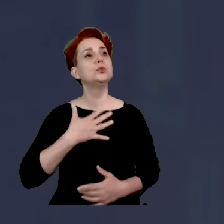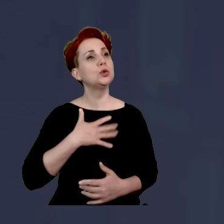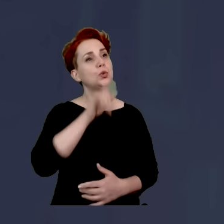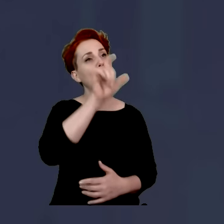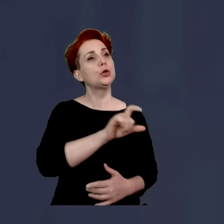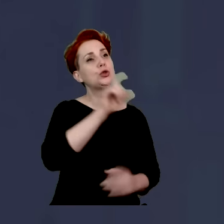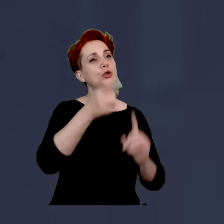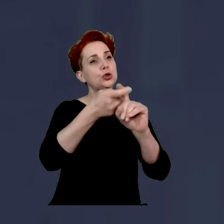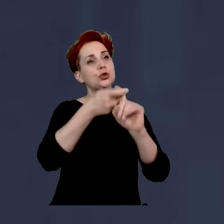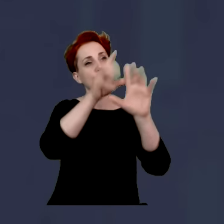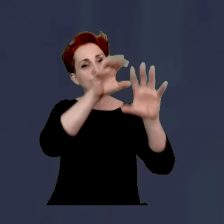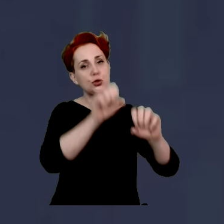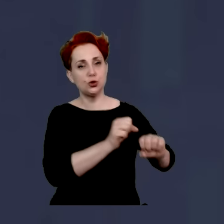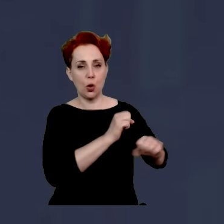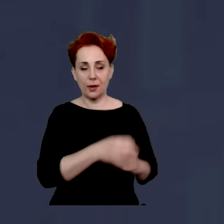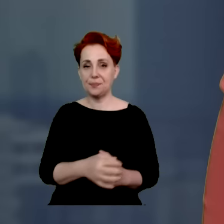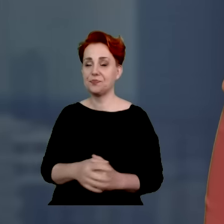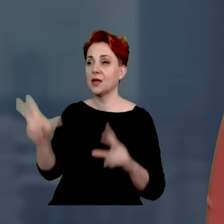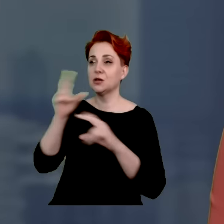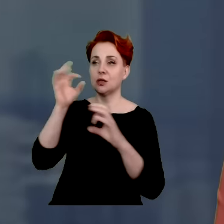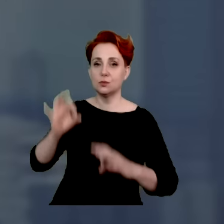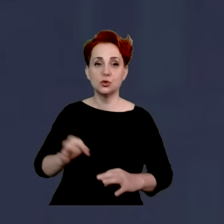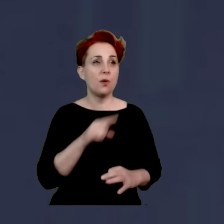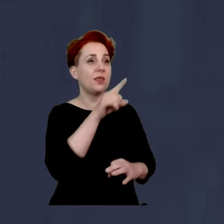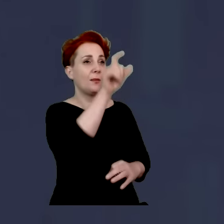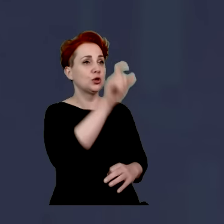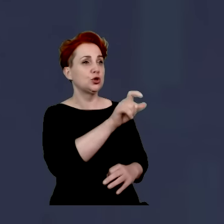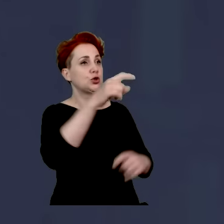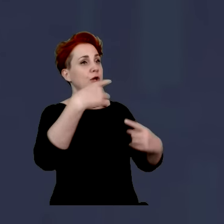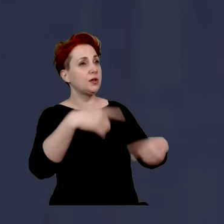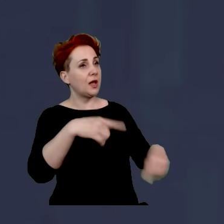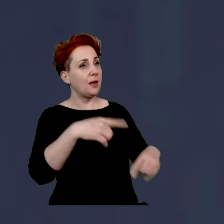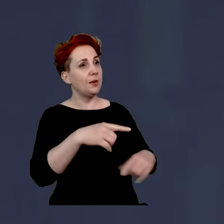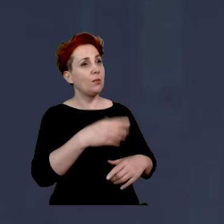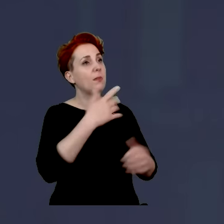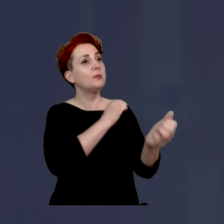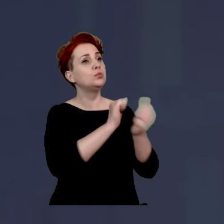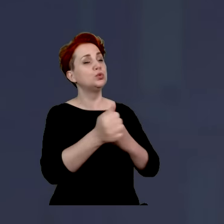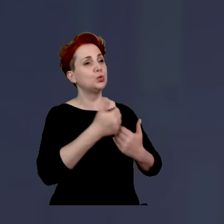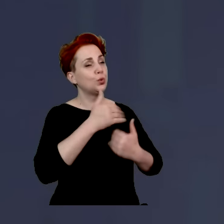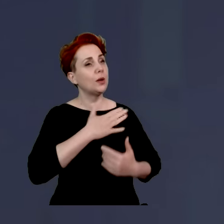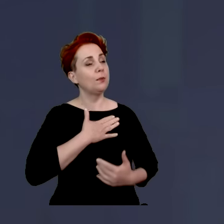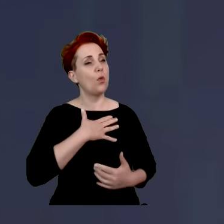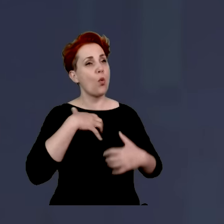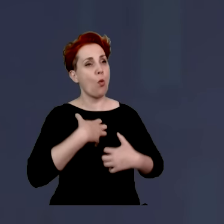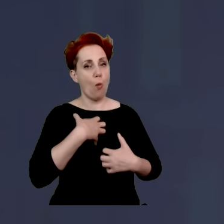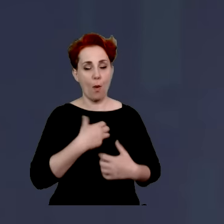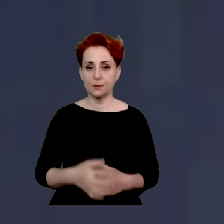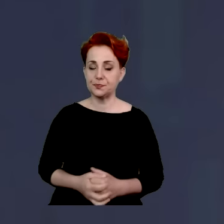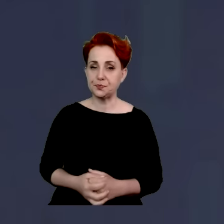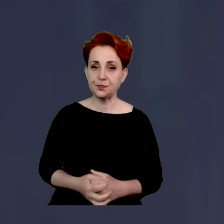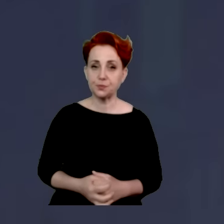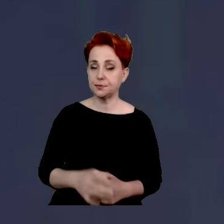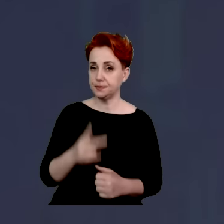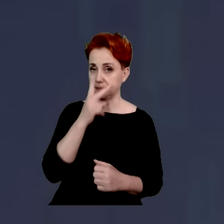pani i szanowni państwo... Żeby tego krzyża tam nie było, no, którymi psuje to samopoczucie ewentualnie. Tylko zwróćcie państwo uwagę, że